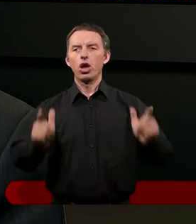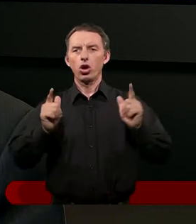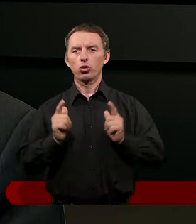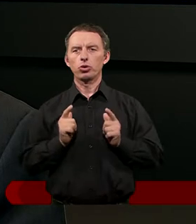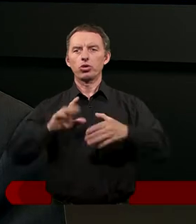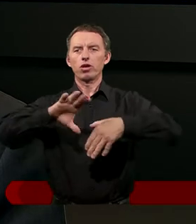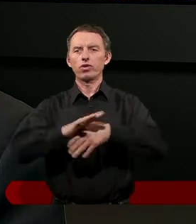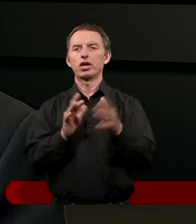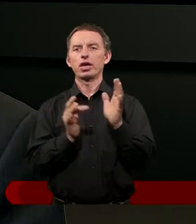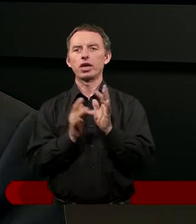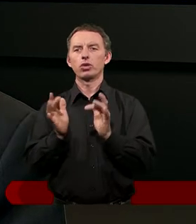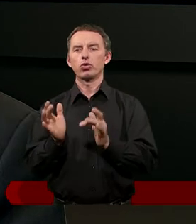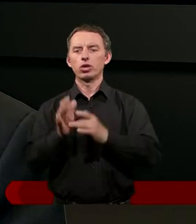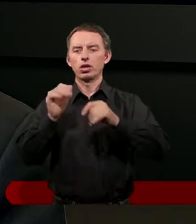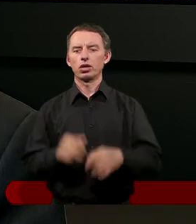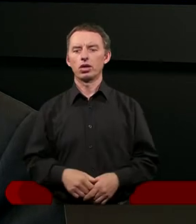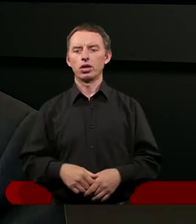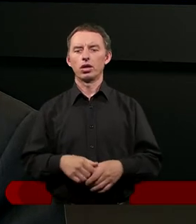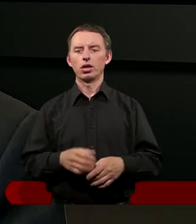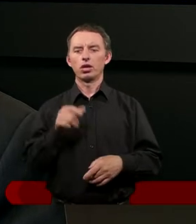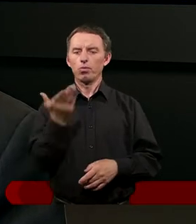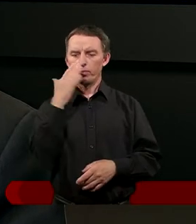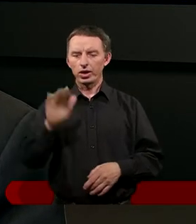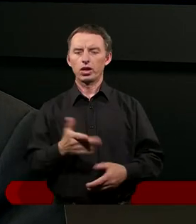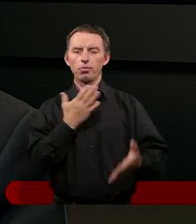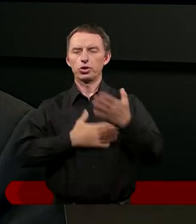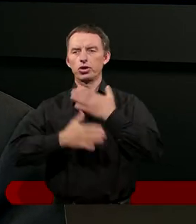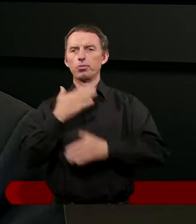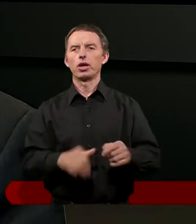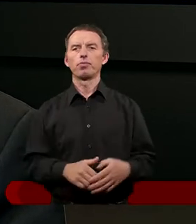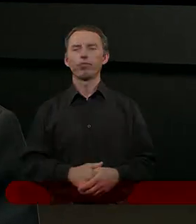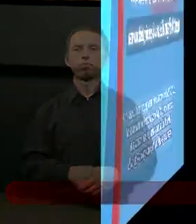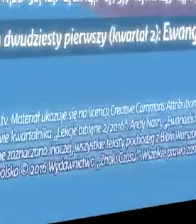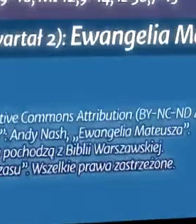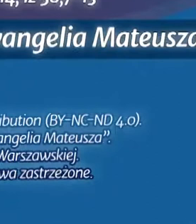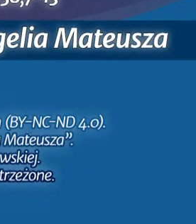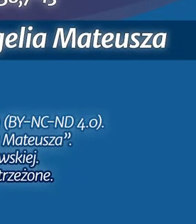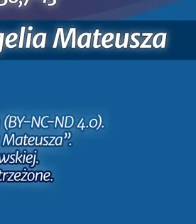Odpoczynek w Chrystusie. Temat, myślę, bardzo przyjemny.